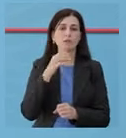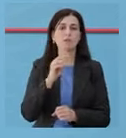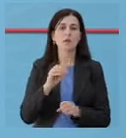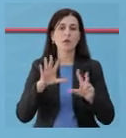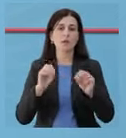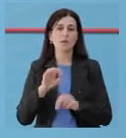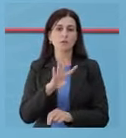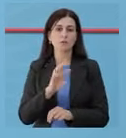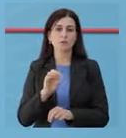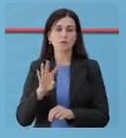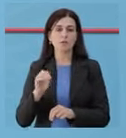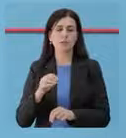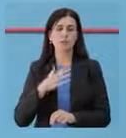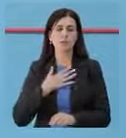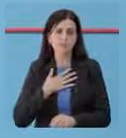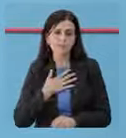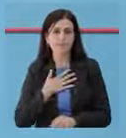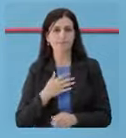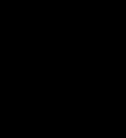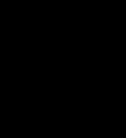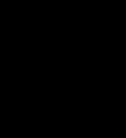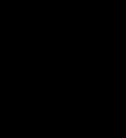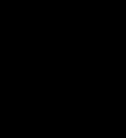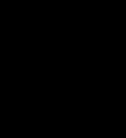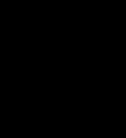0800 20 20. Talim derit.